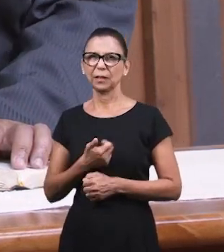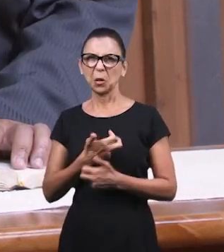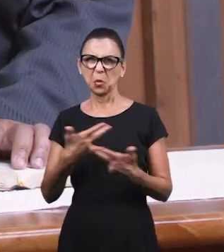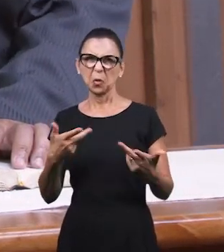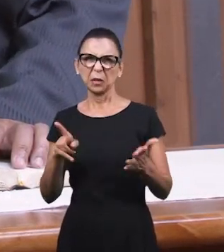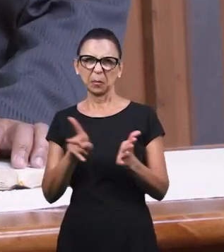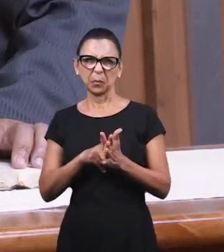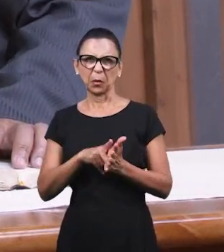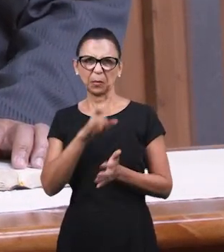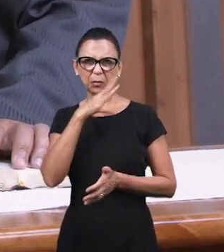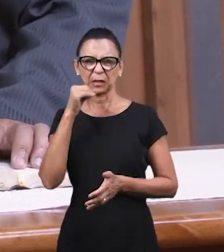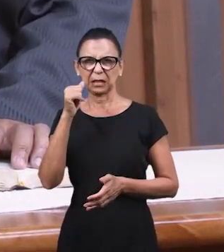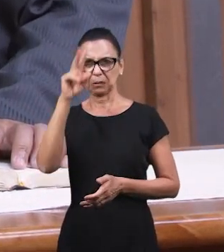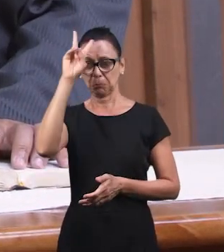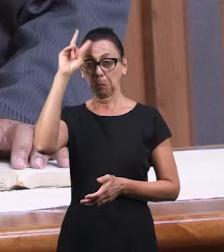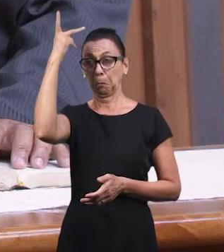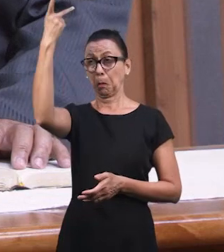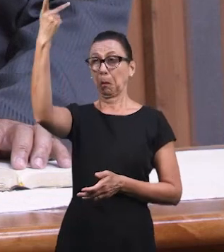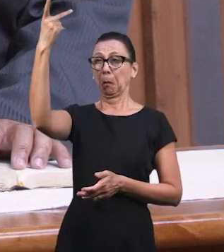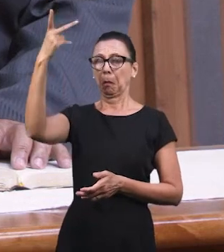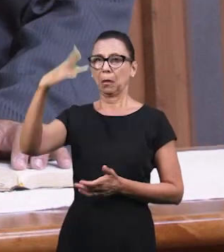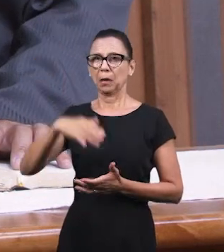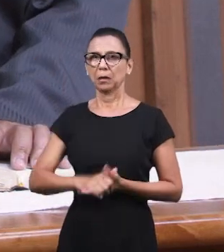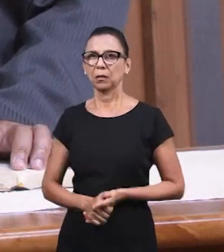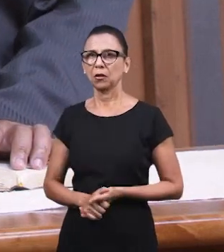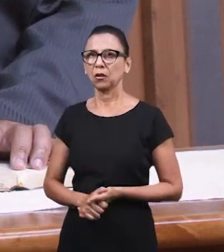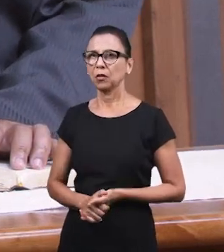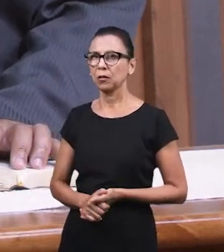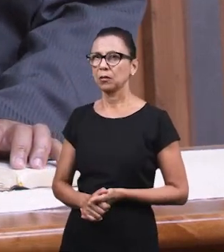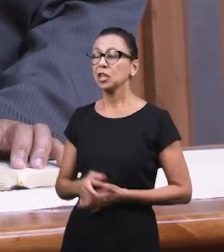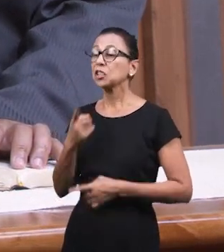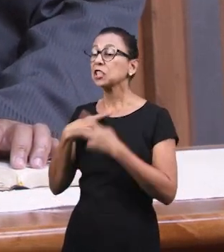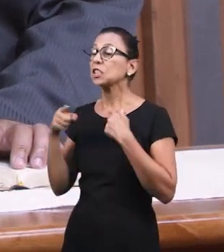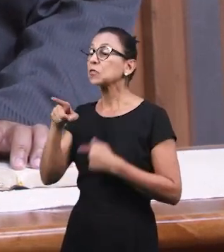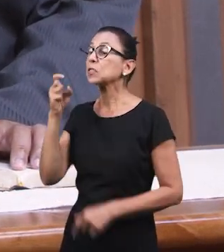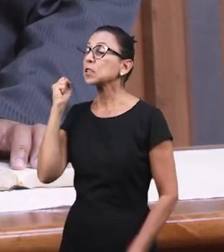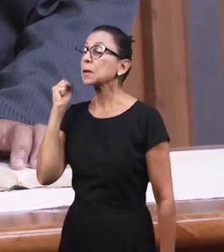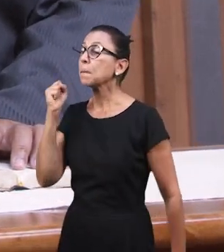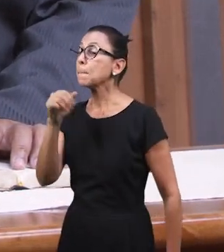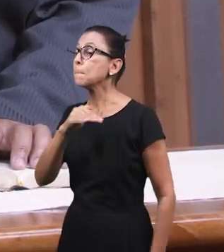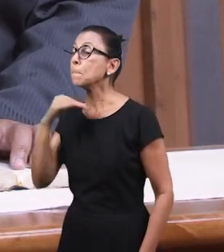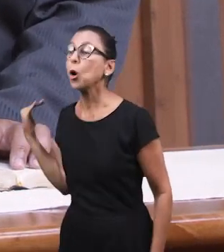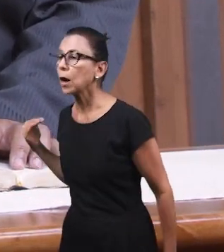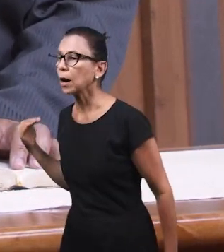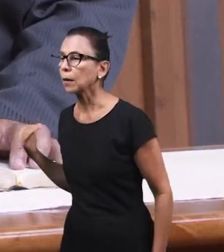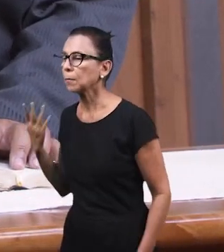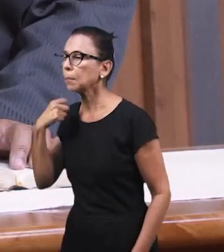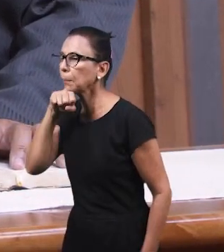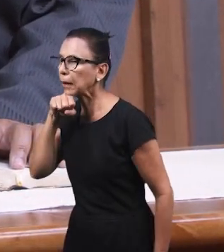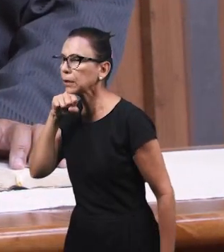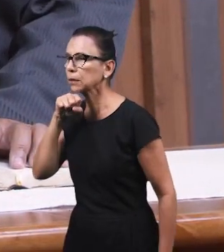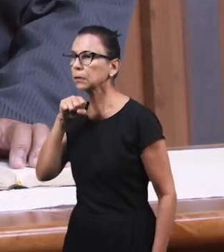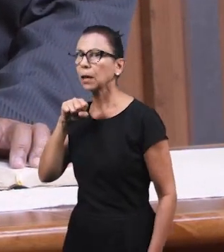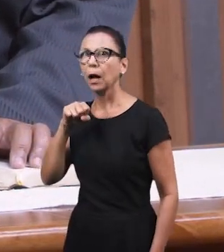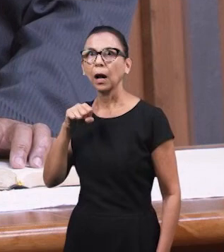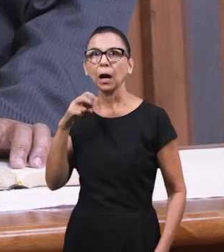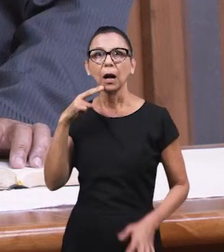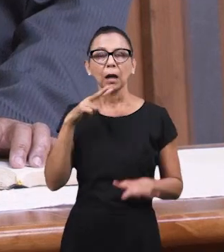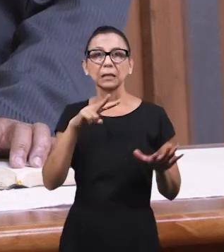бантуют иногда. Они говорят, я хочу, чтобы ты умер. На той неделе ее отец умер.